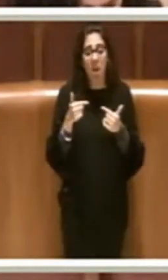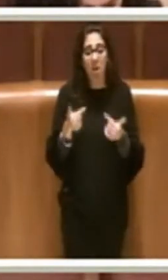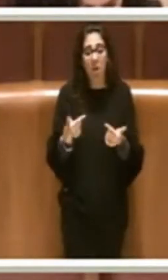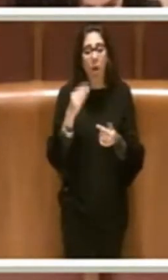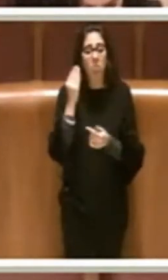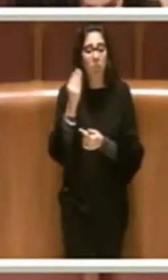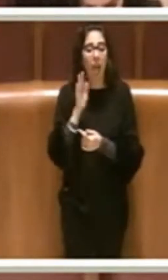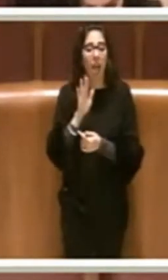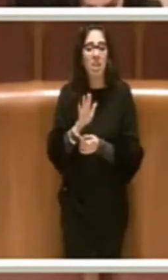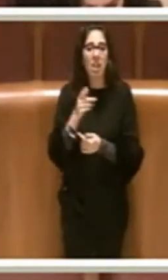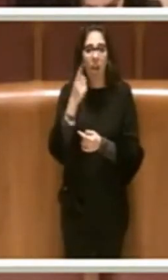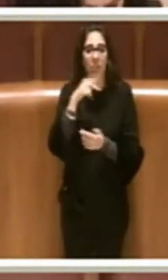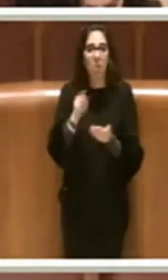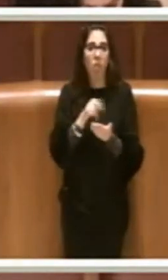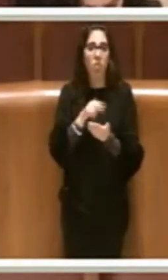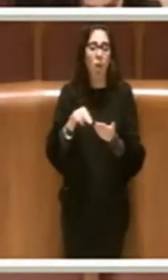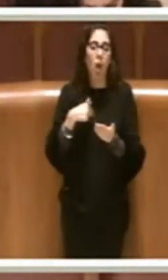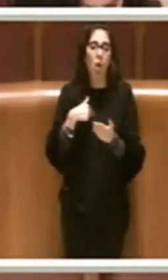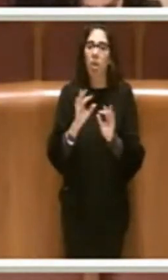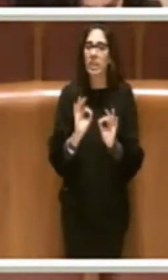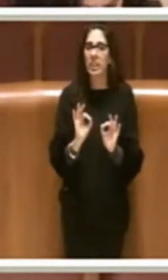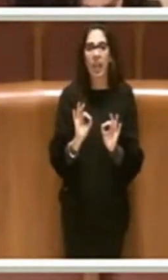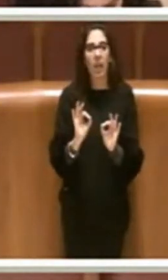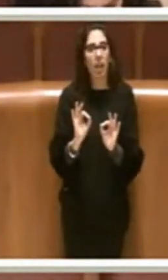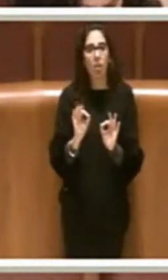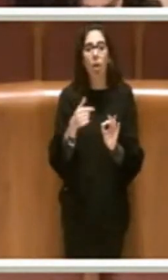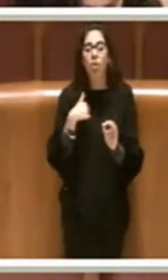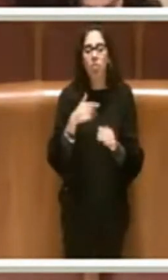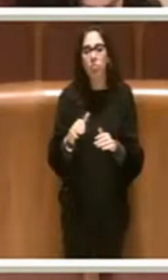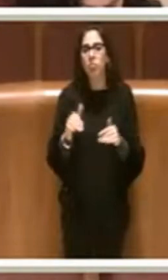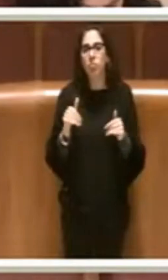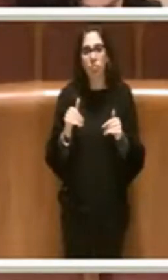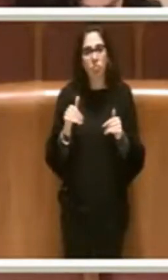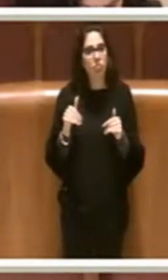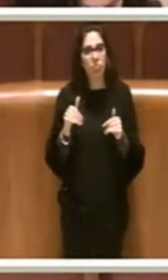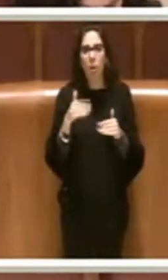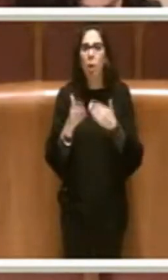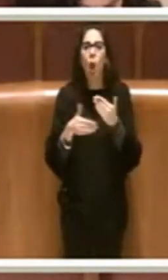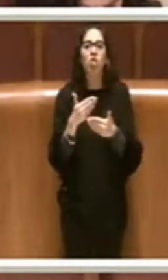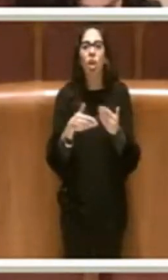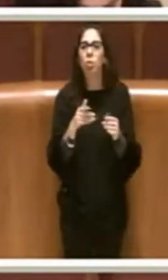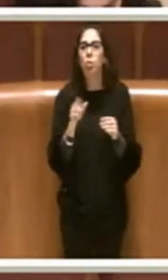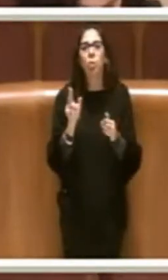considerazione di un mio voto e mi asterrò pertanto dalla procedura. Grazie.